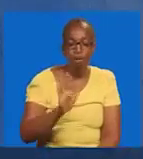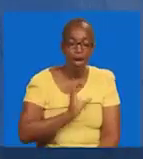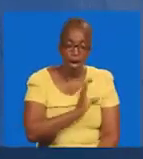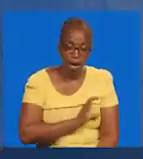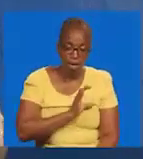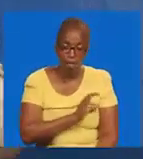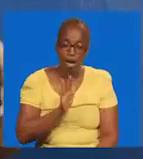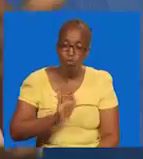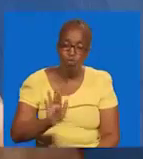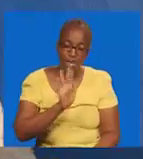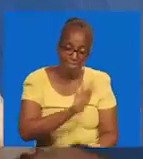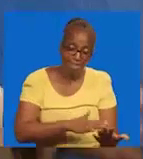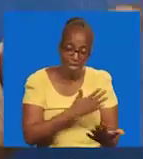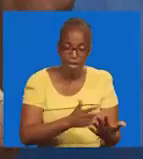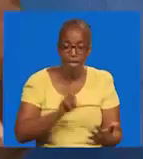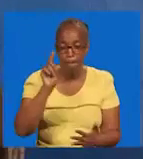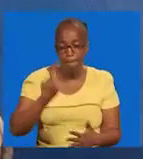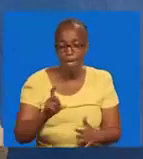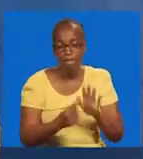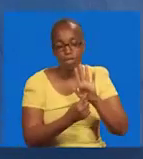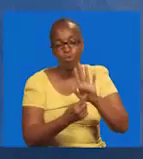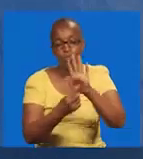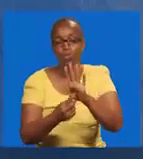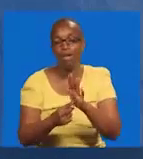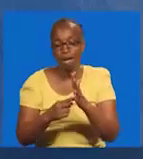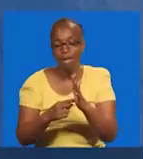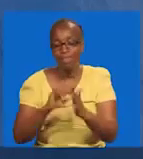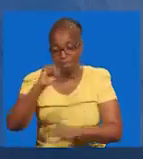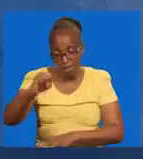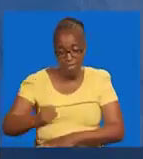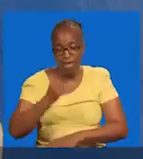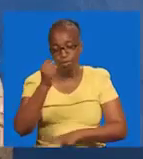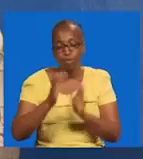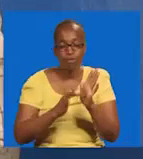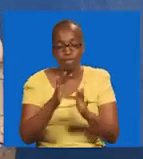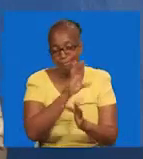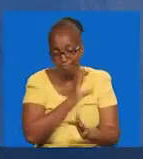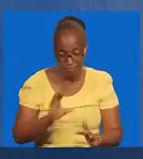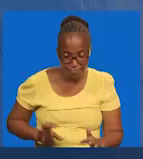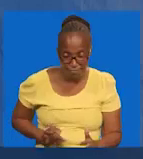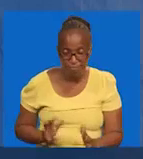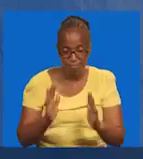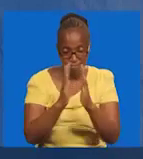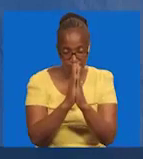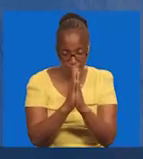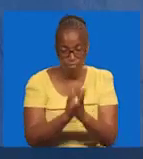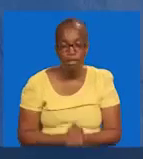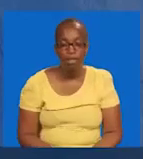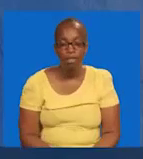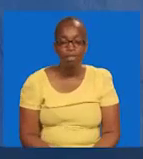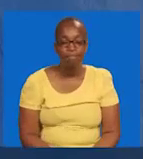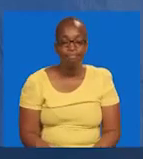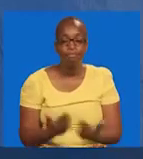Uimbaji wako. Uonyeshe kufufuka kwa Yesu. Na buwana. Akubariki. Na halibariki neno lake. Amina.